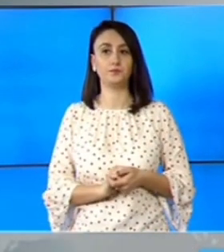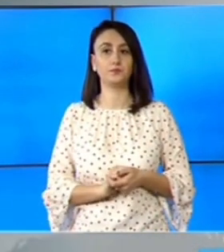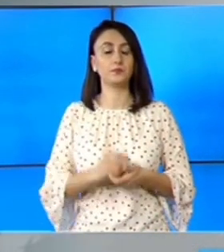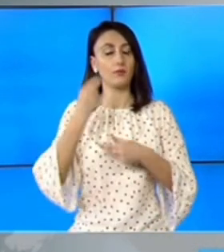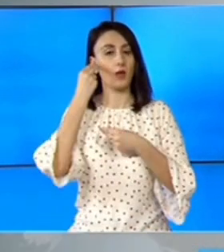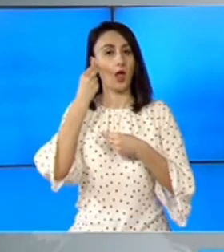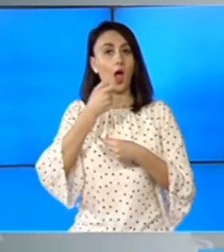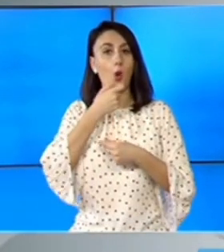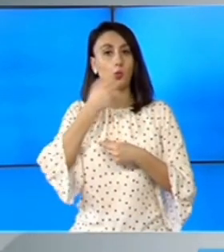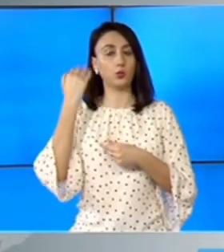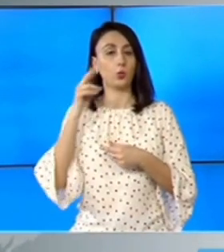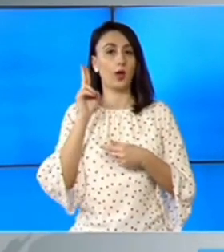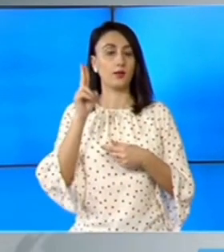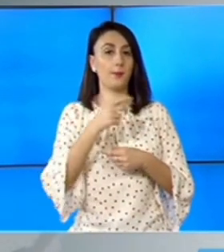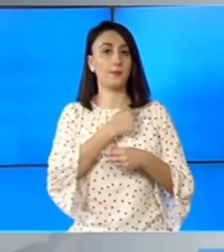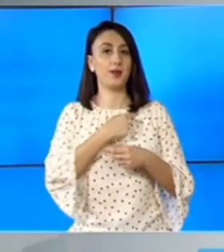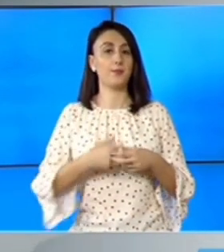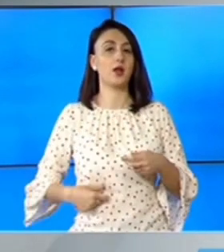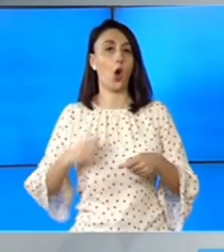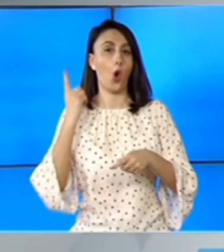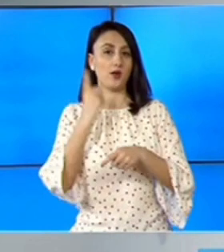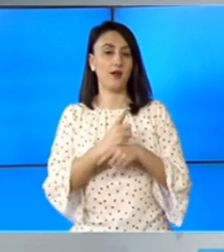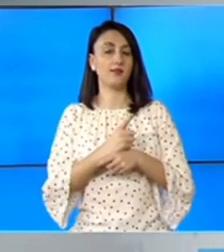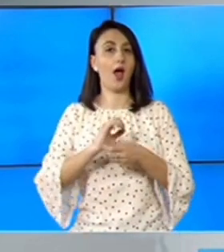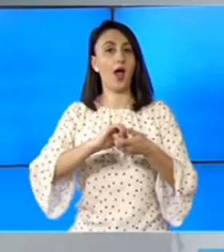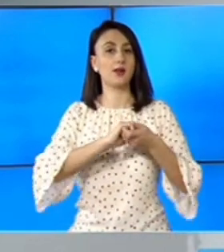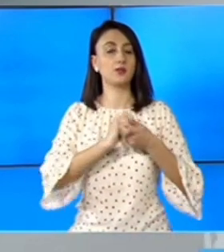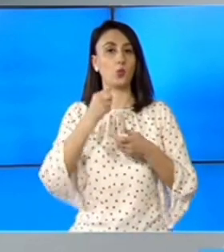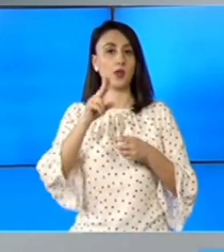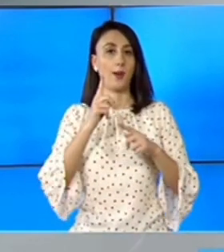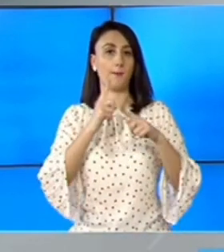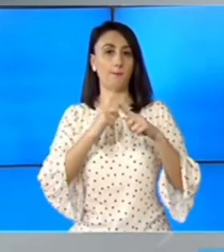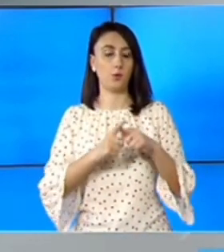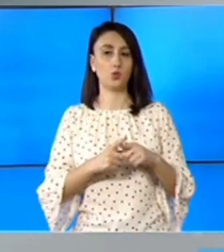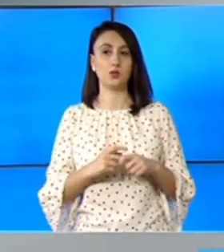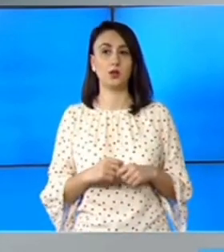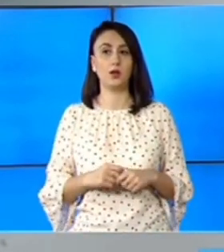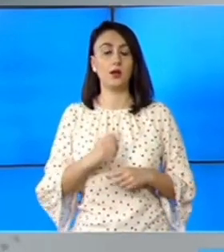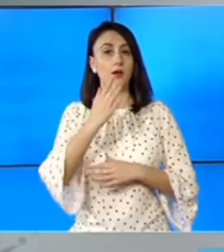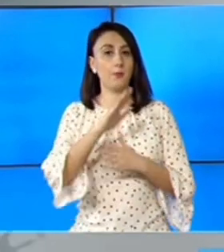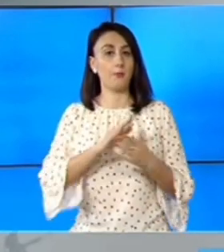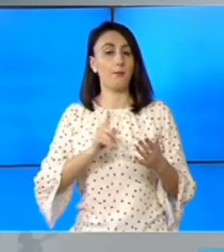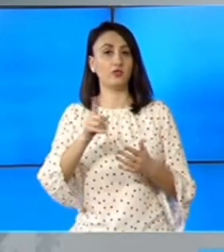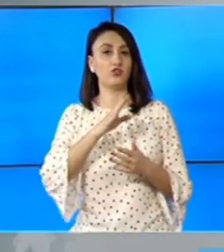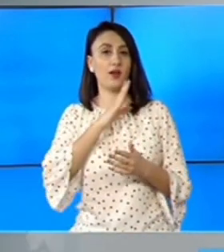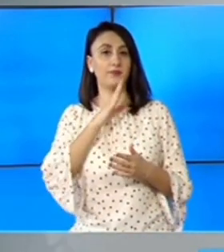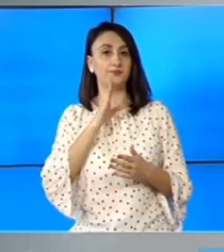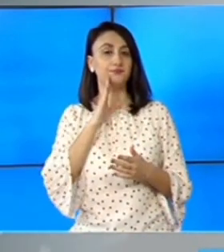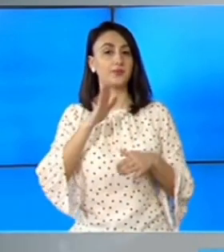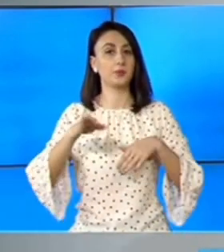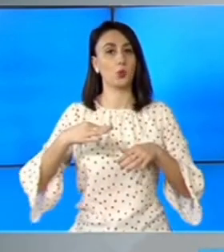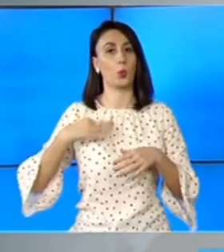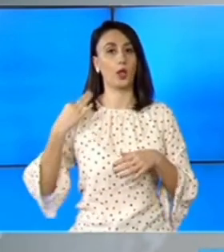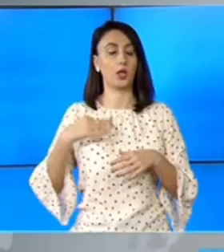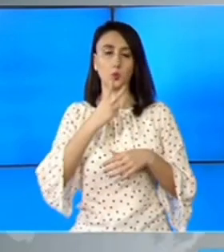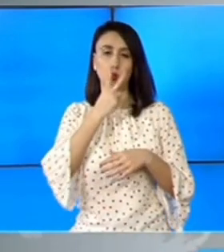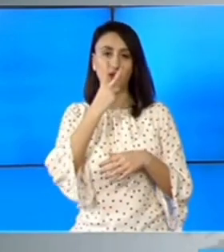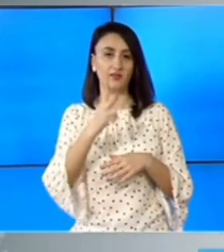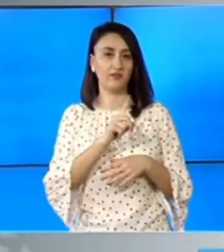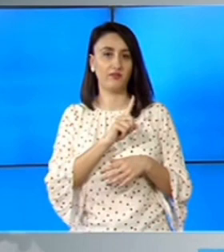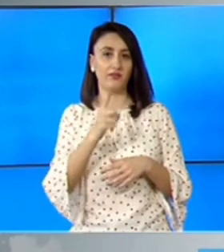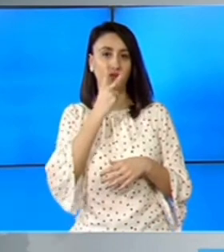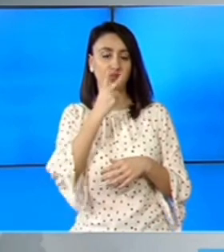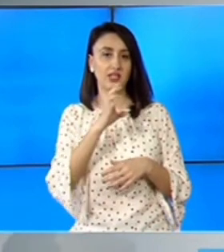Anul trecut a candidat la primăria Oradea din partea Alianței USR+. Pe pagina Ministerului Sănătății nu apare CV-ul său.